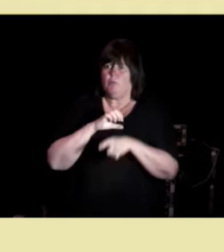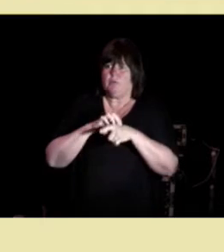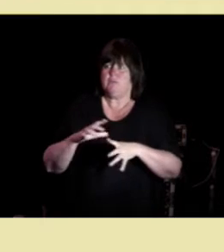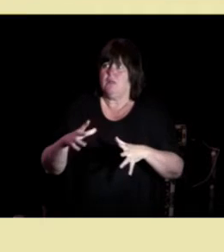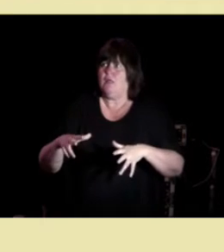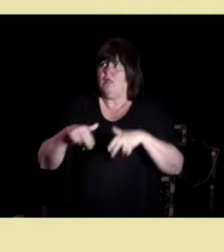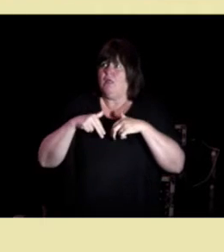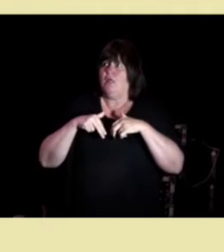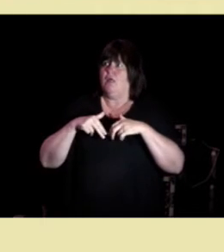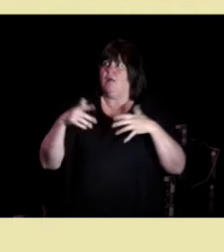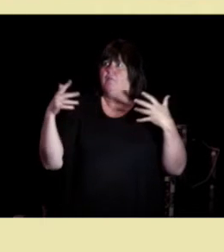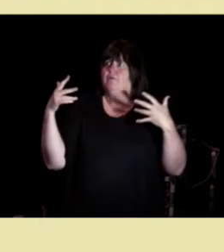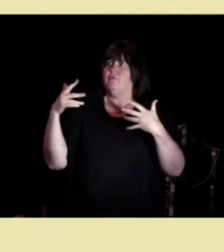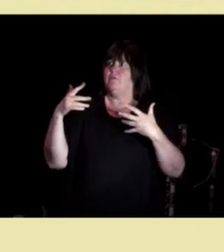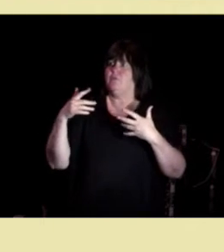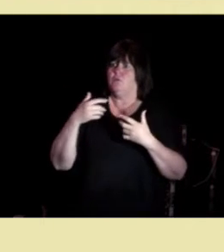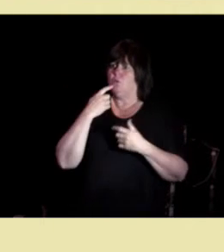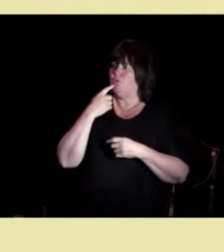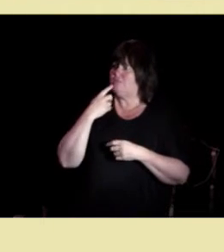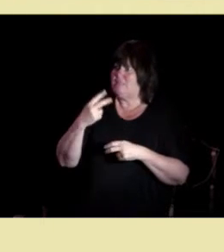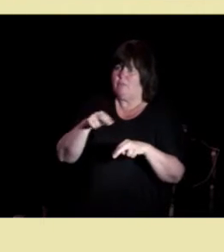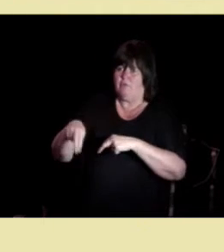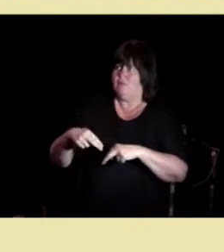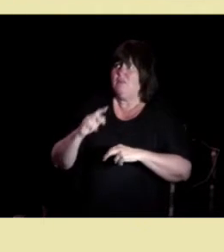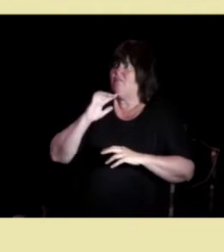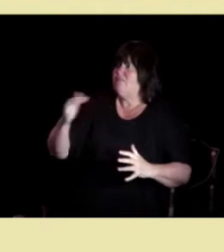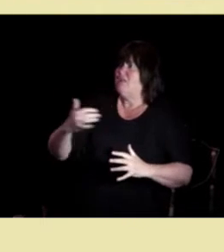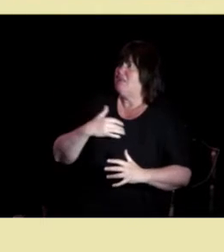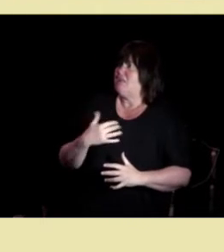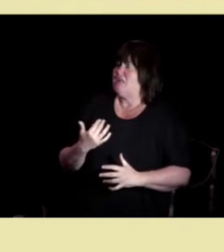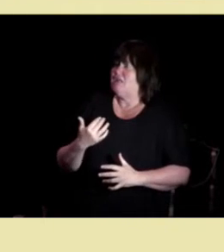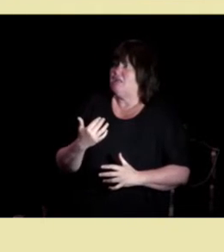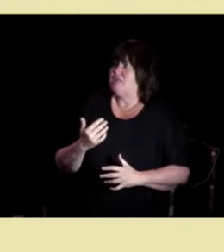på videoen nei, jeg vet ikke det er doktor det er du som er legen